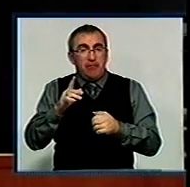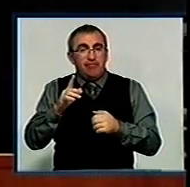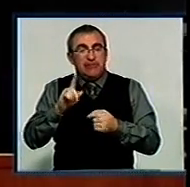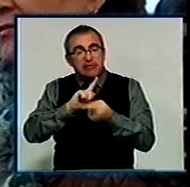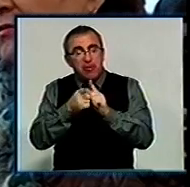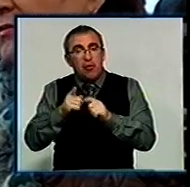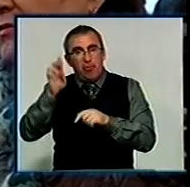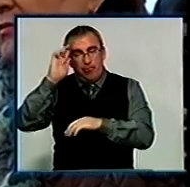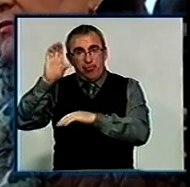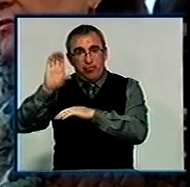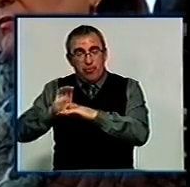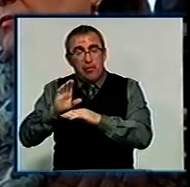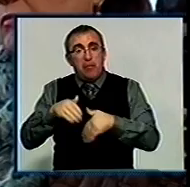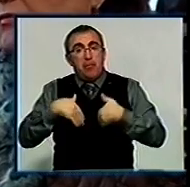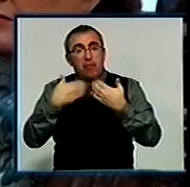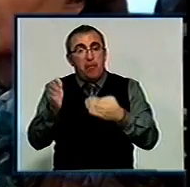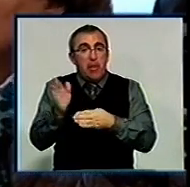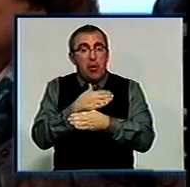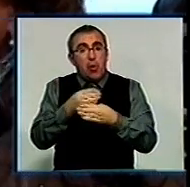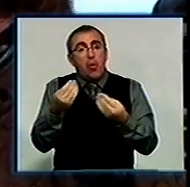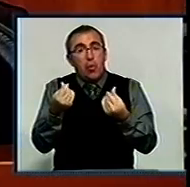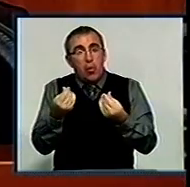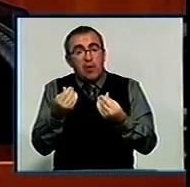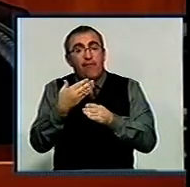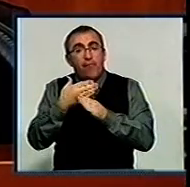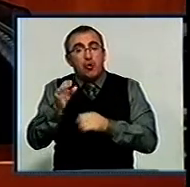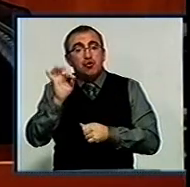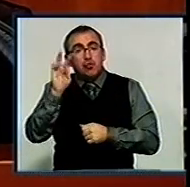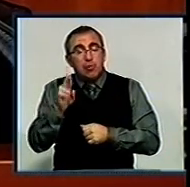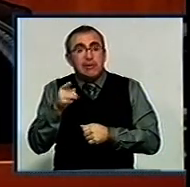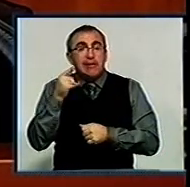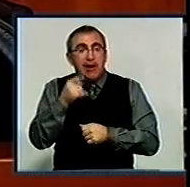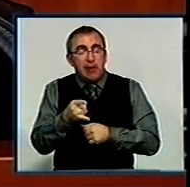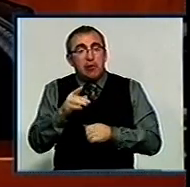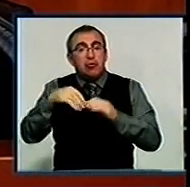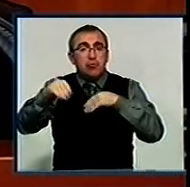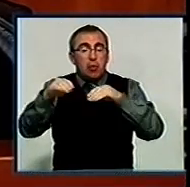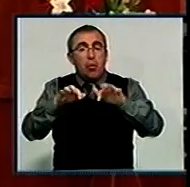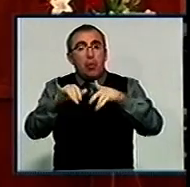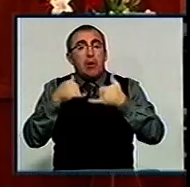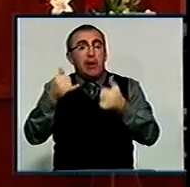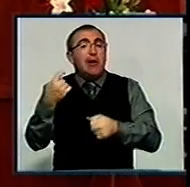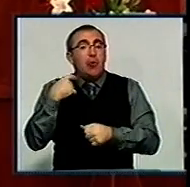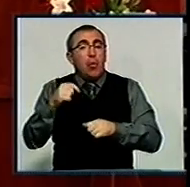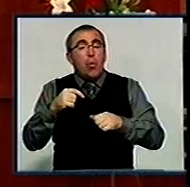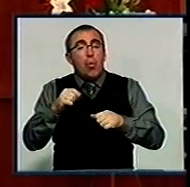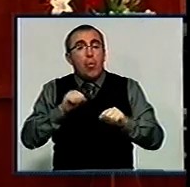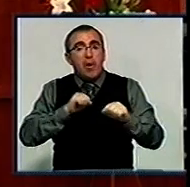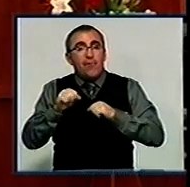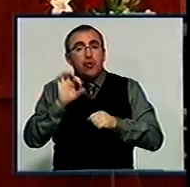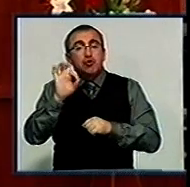Депутат Олена Костенко запропонувала перерозподілити кошти, виділені на соціальне таксі на закупівлю комп'ютерів для Кіровського управління судзахисту.